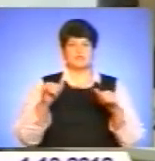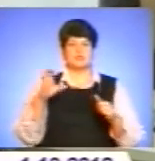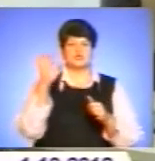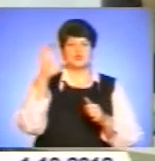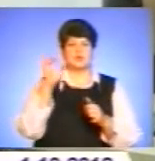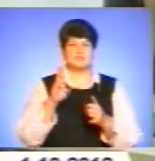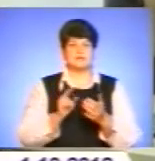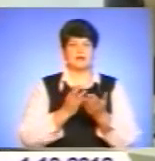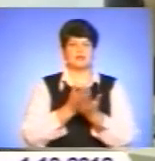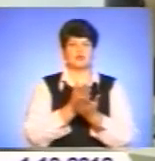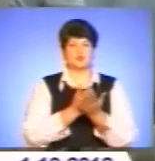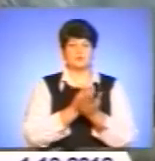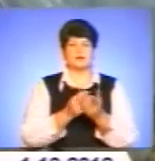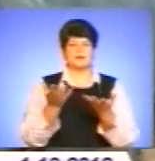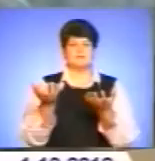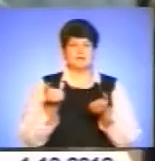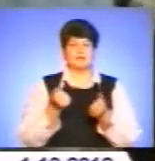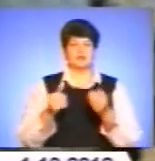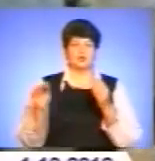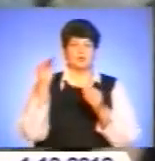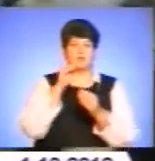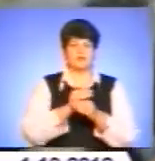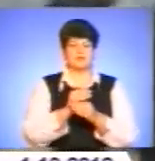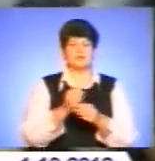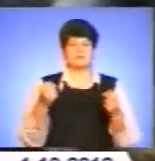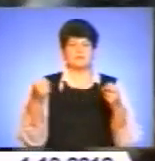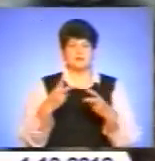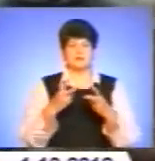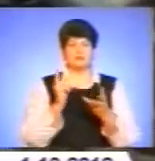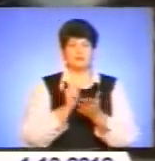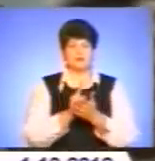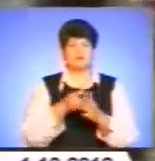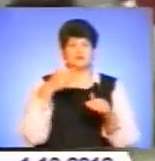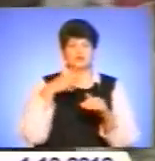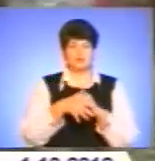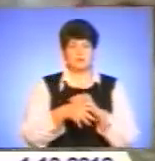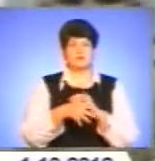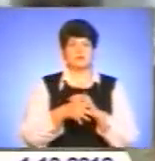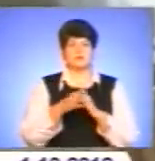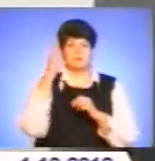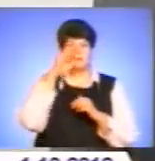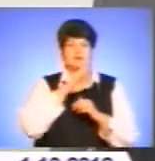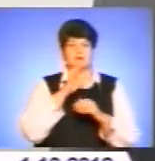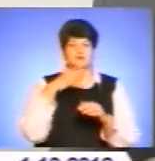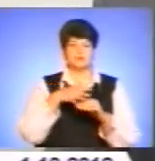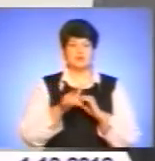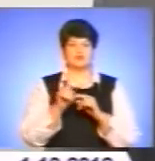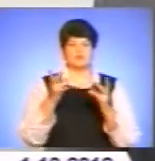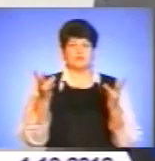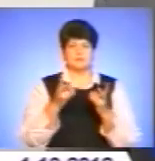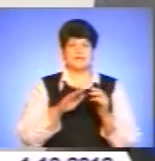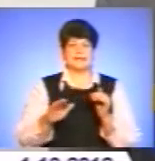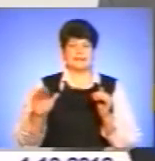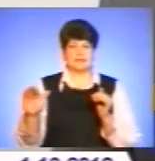служби. Найняли додаткових фахівців, вони мають допомогти горе батькам зрозуміти, що ті потрібні своїм дітям. В соціальних іниціативах